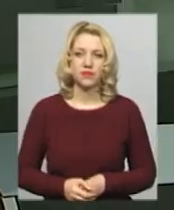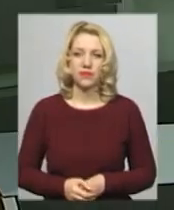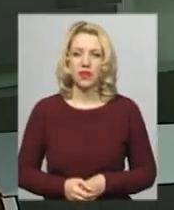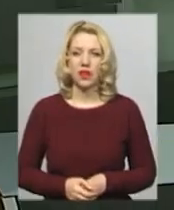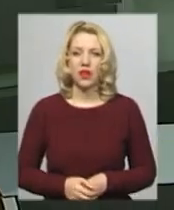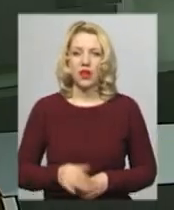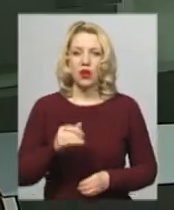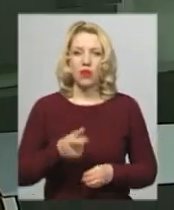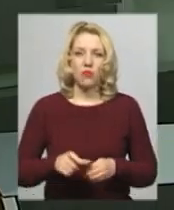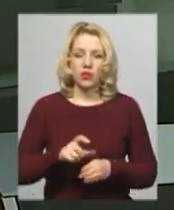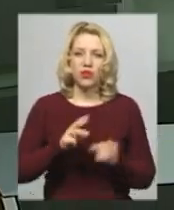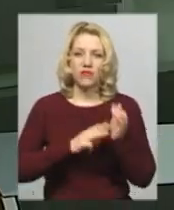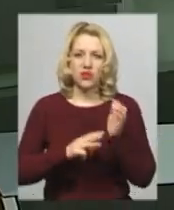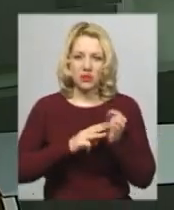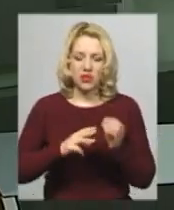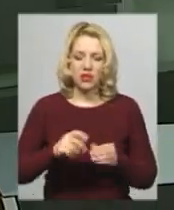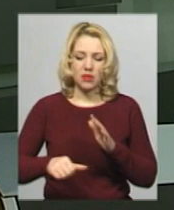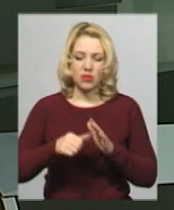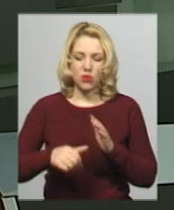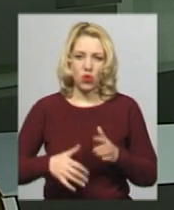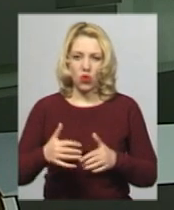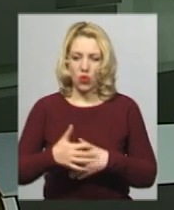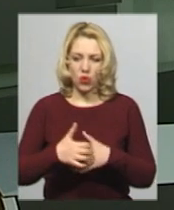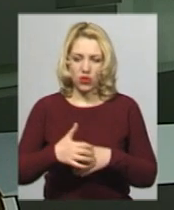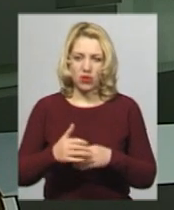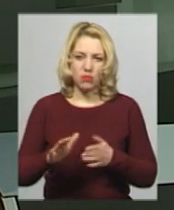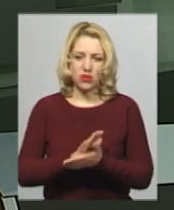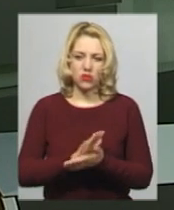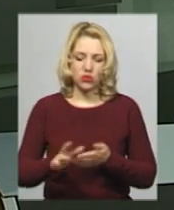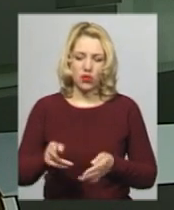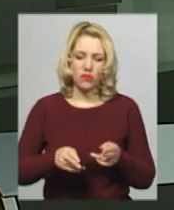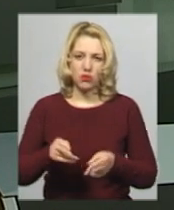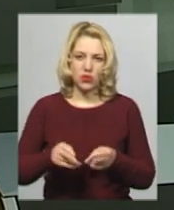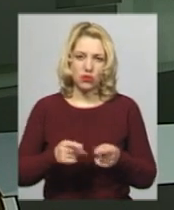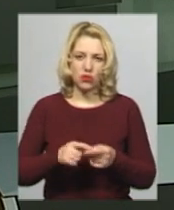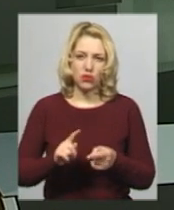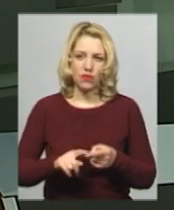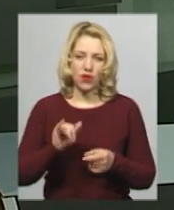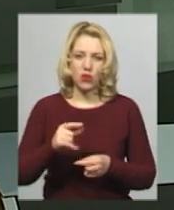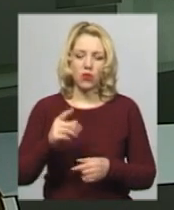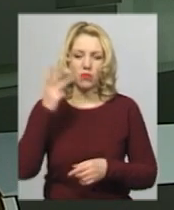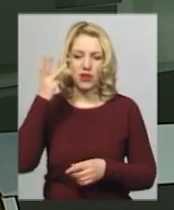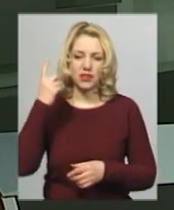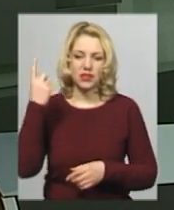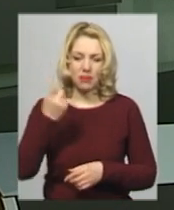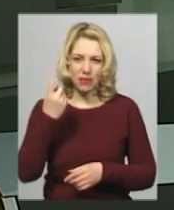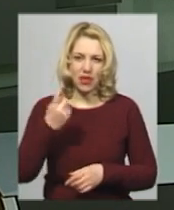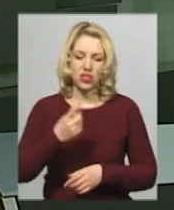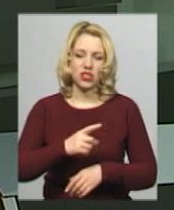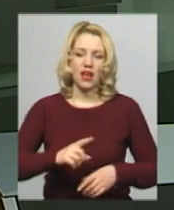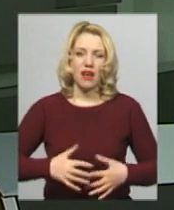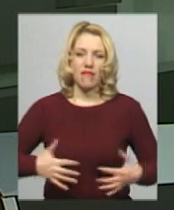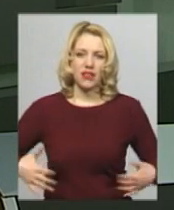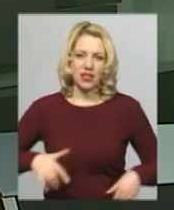Понад 80 безпритульних котів безкоштовно простерилізували у Хмельницькій першій міській ветеринарній лікарні з січня цього року,